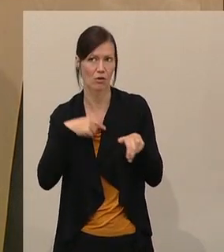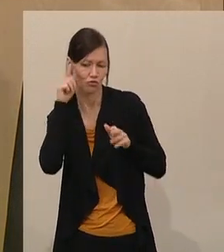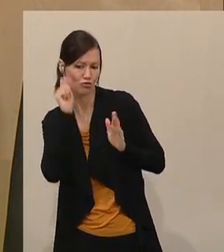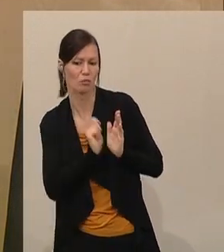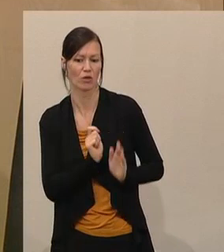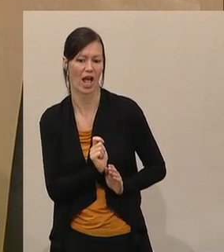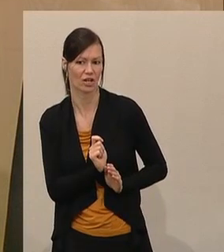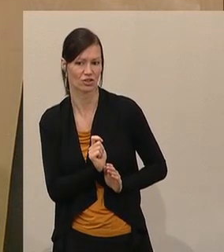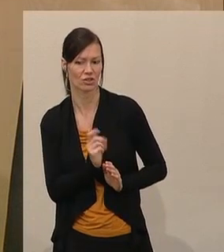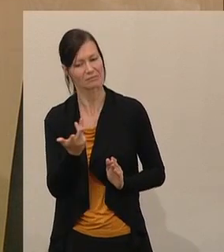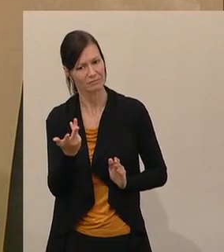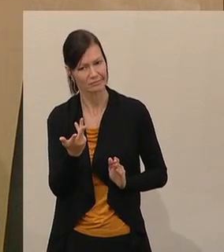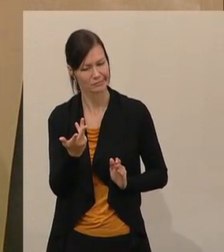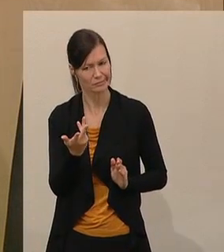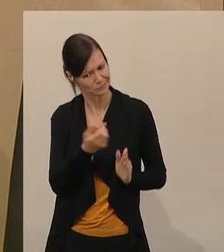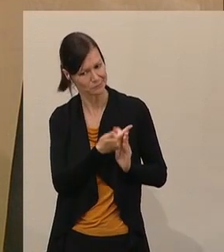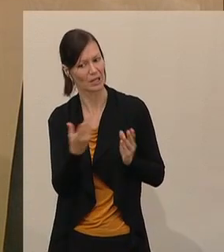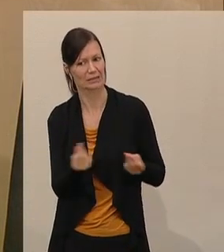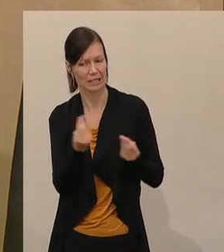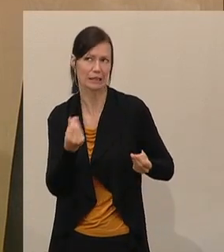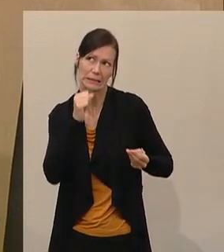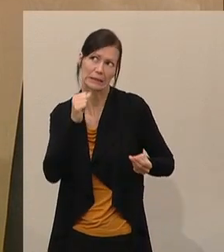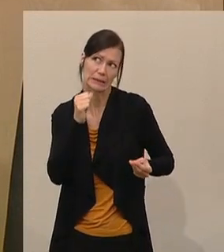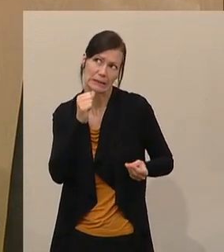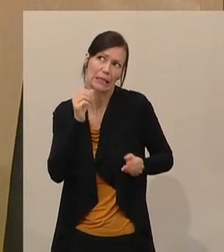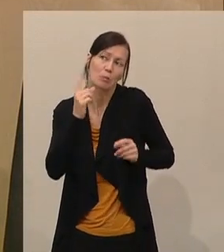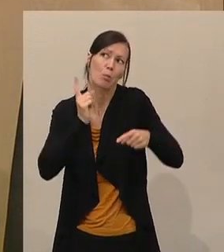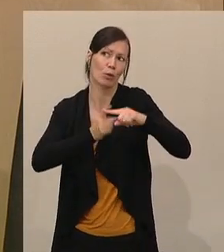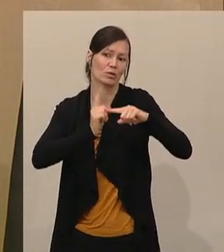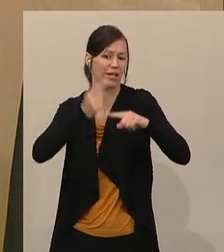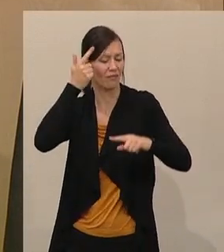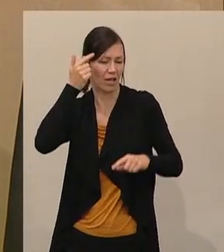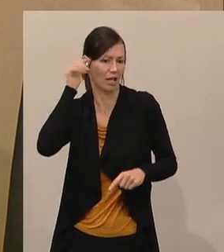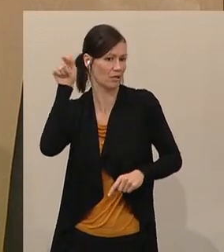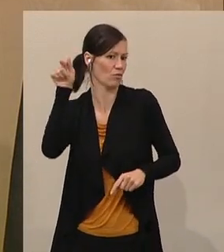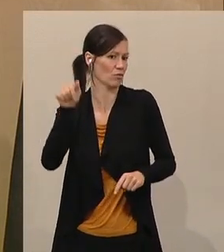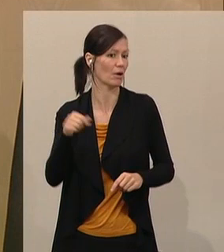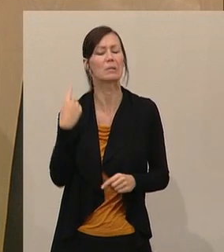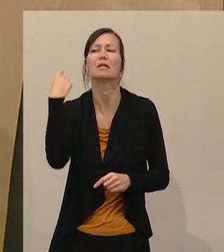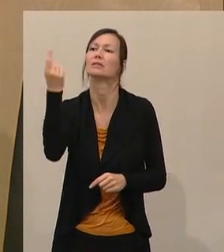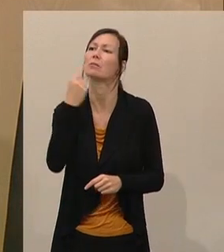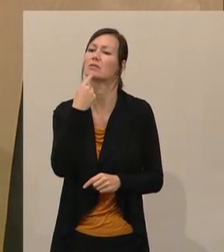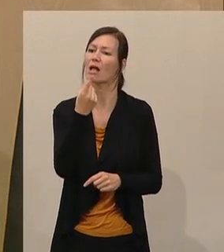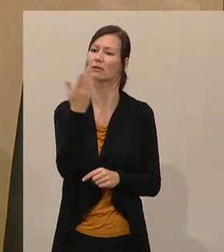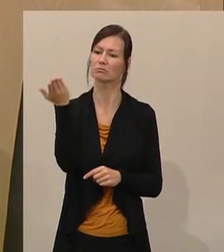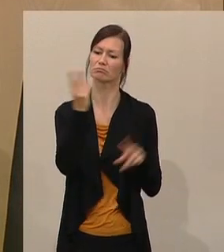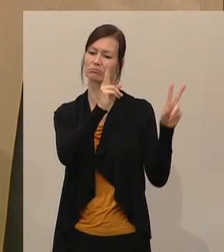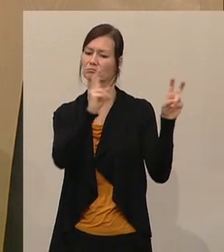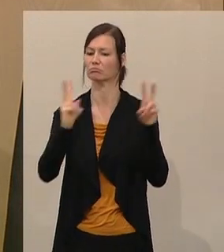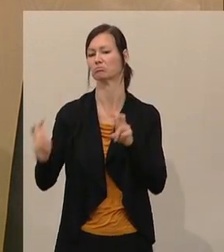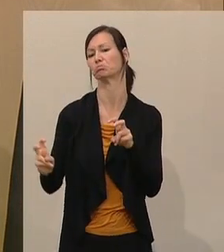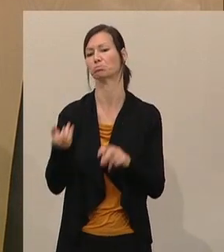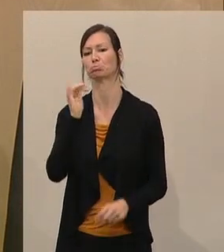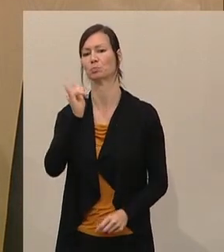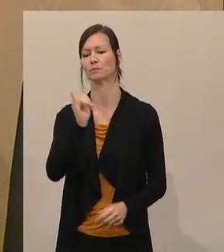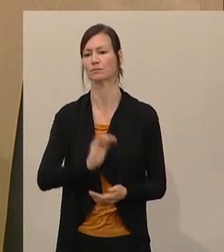etwas Erfreuliches in dem Zusammenhang mit der Person in Erinnerung rufend, aber der behauptet dann, stellt sich hin und